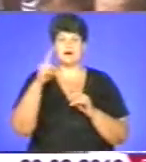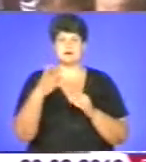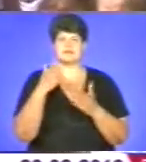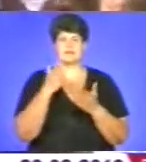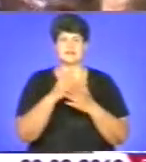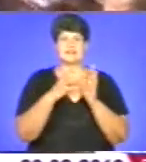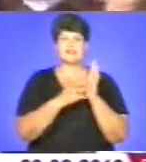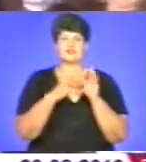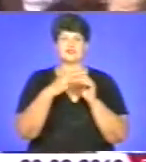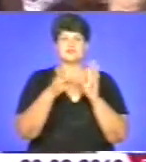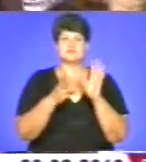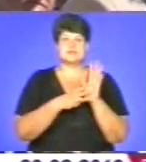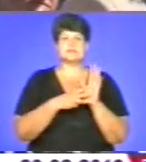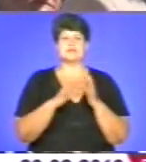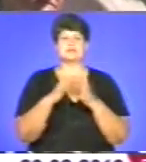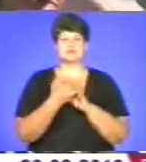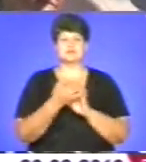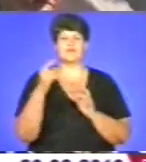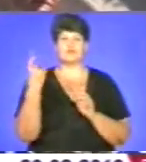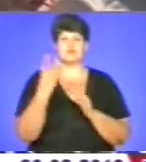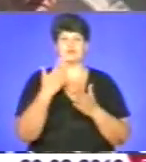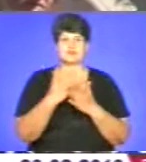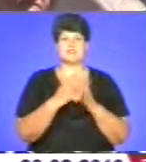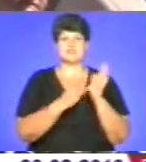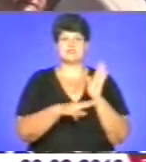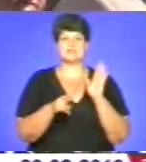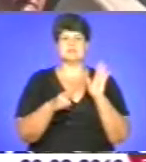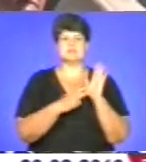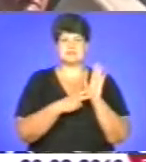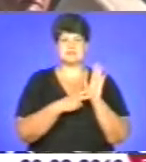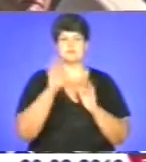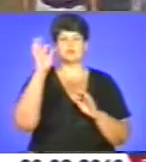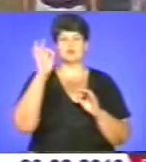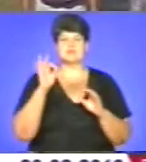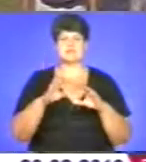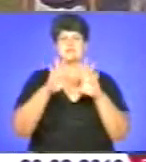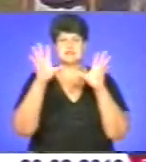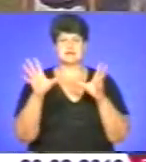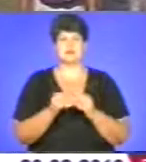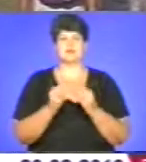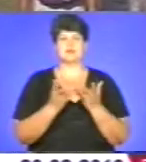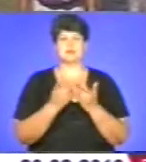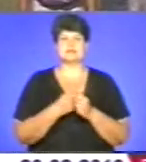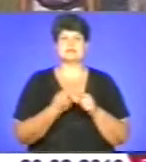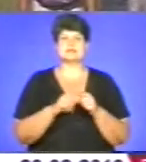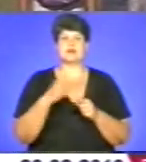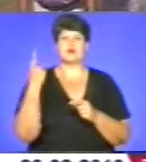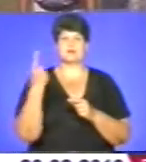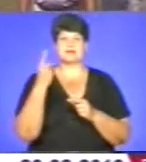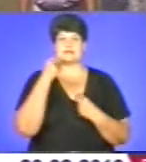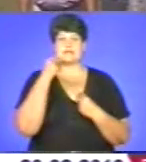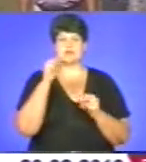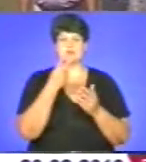населених пунктів області, що складає понад 87% від загальної кількості. Це один із найкращих